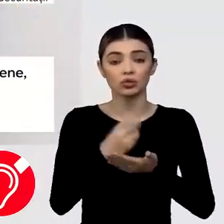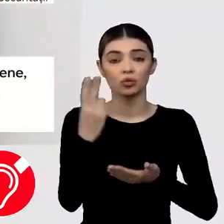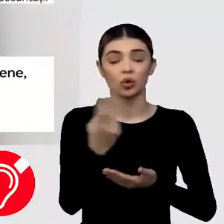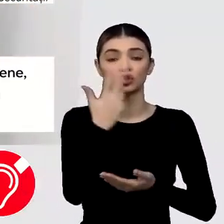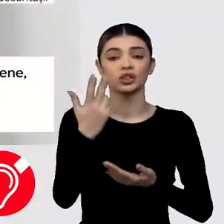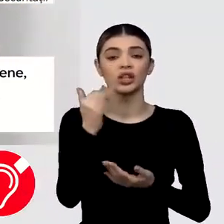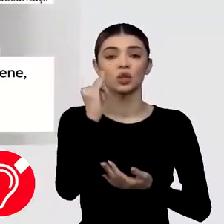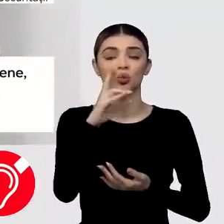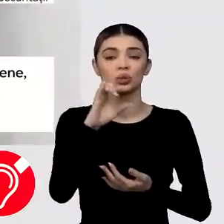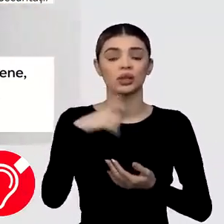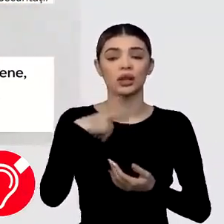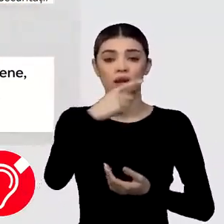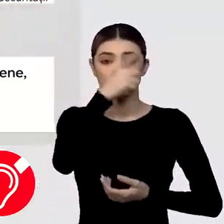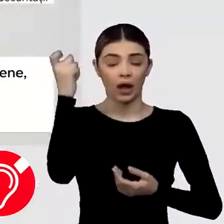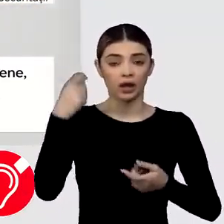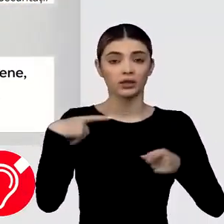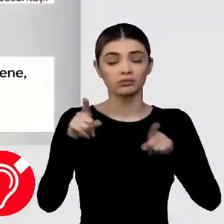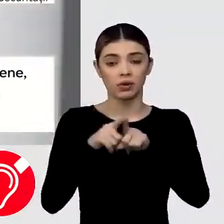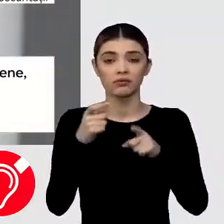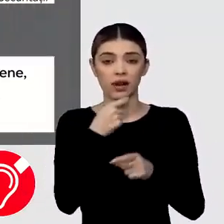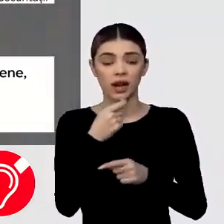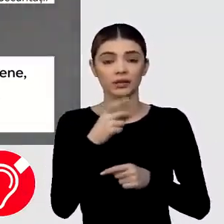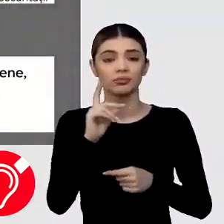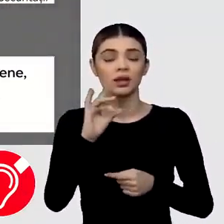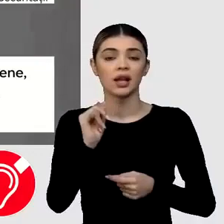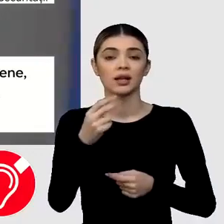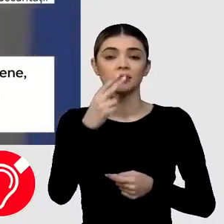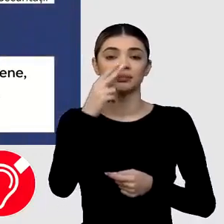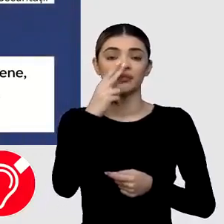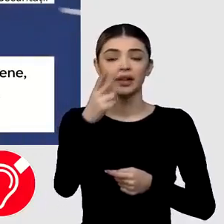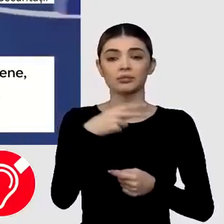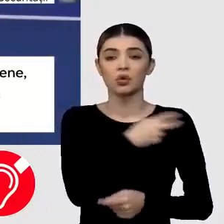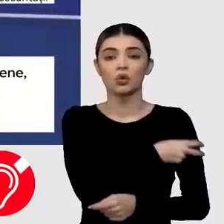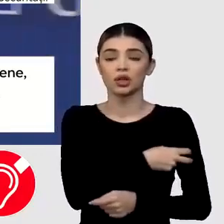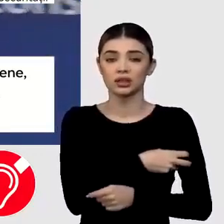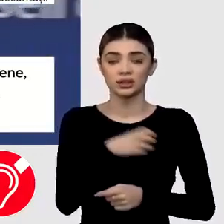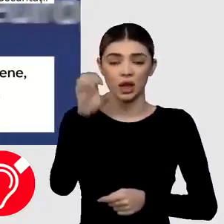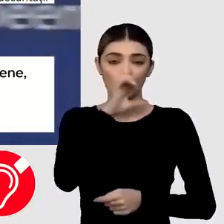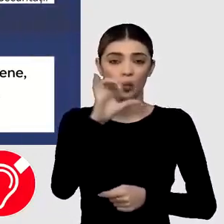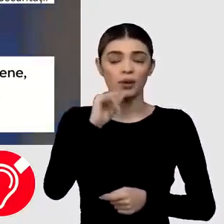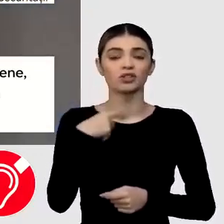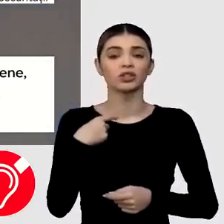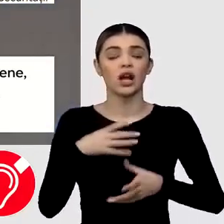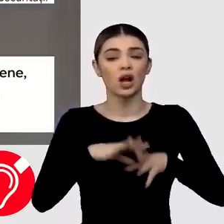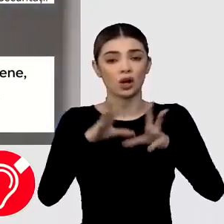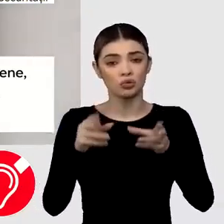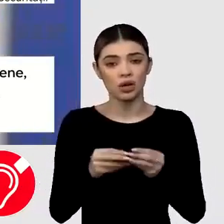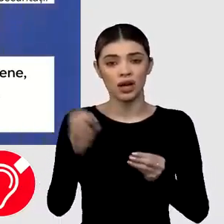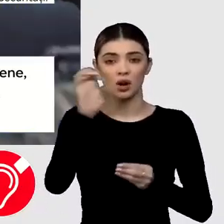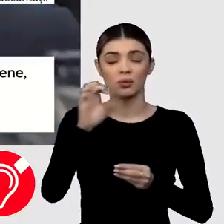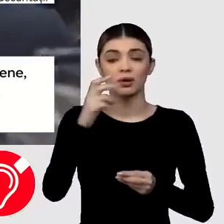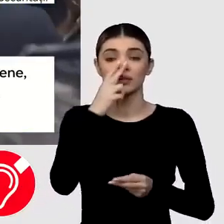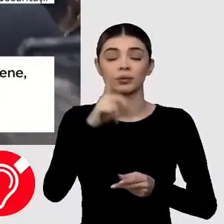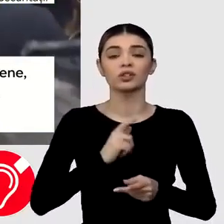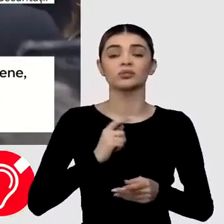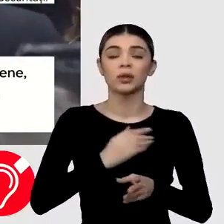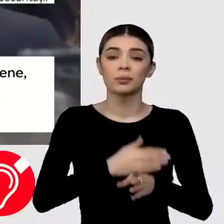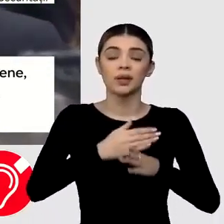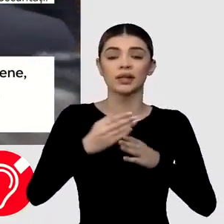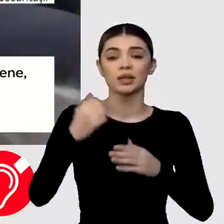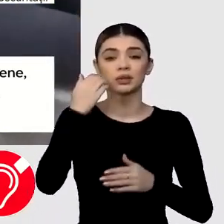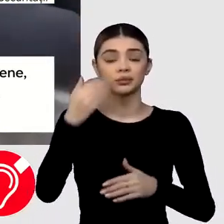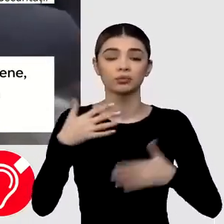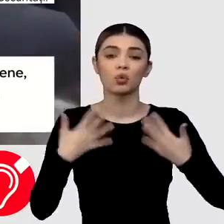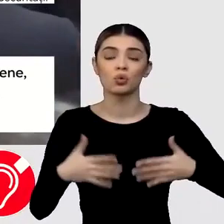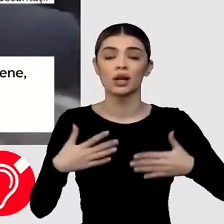iunie în același an, însă Consiliul European va decide cu privire la etapele următoare după ce Ucraina va